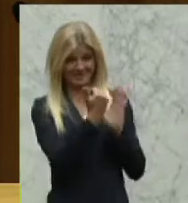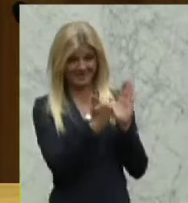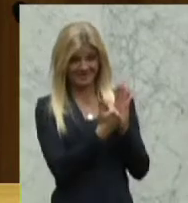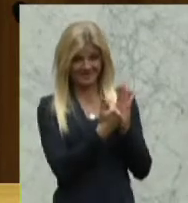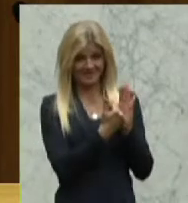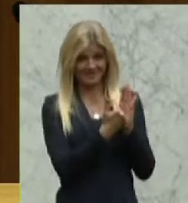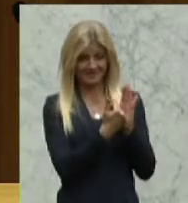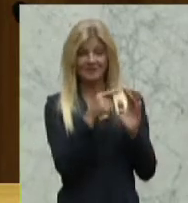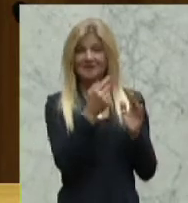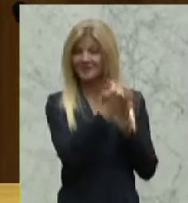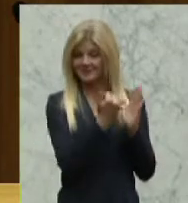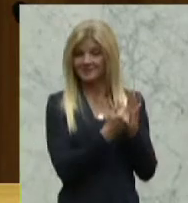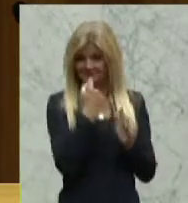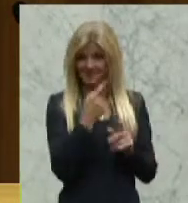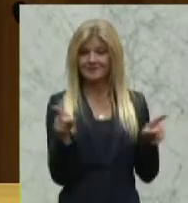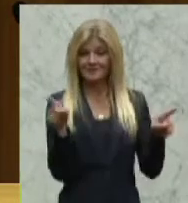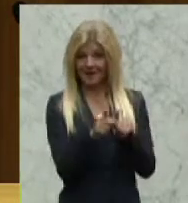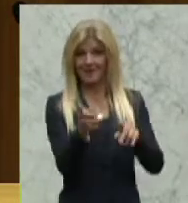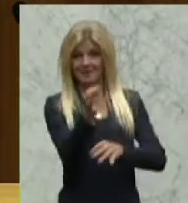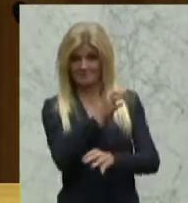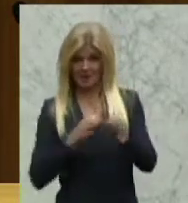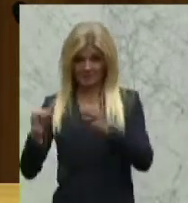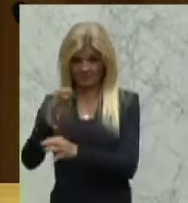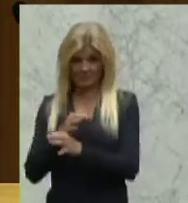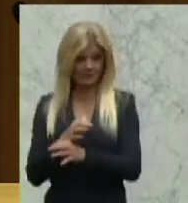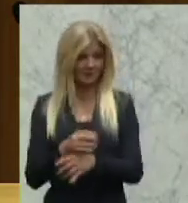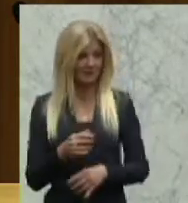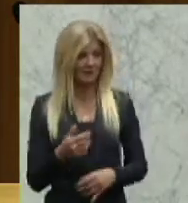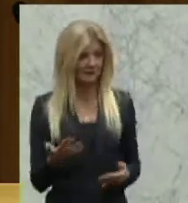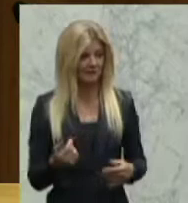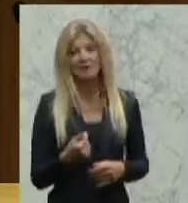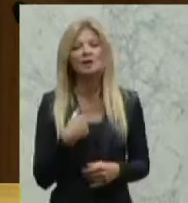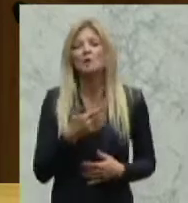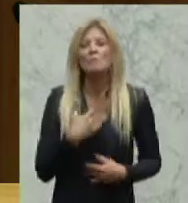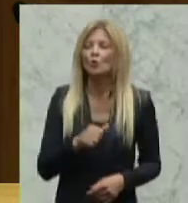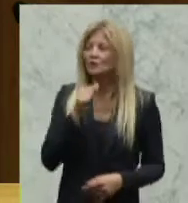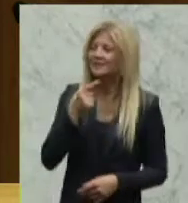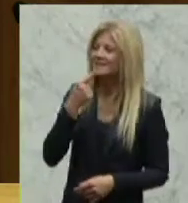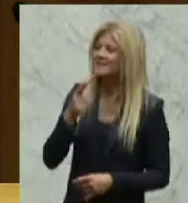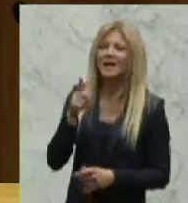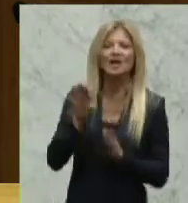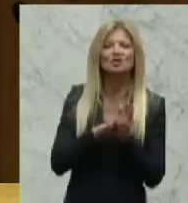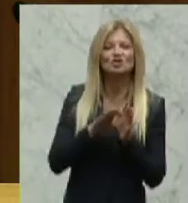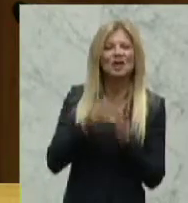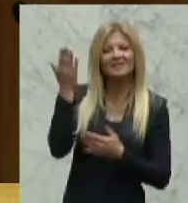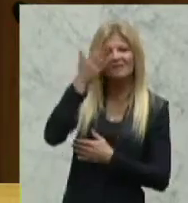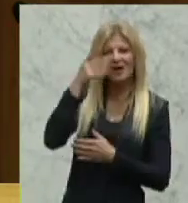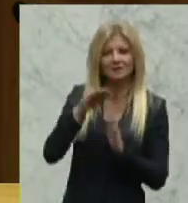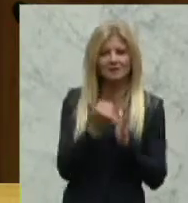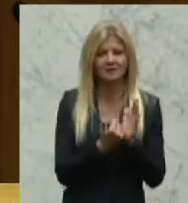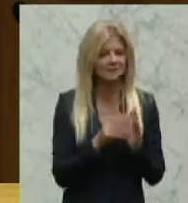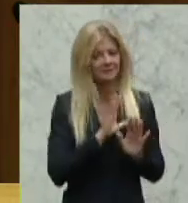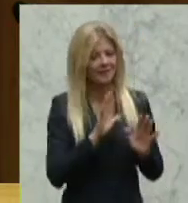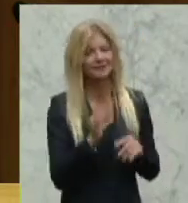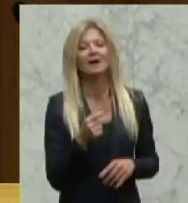Gleichbehandlung oder ich möchte hier nicht sagen, dieses Gender-Warn-Gesetz, das möchte ich hier nicht ausdrücken, aber wenn wir das anschauen, es